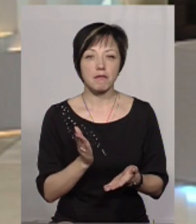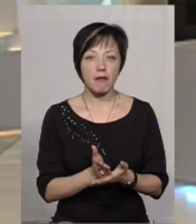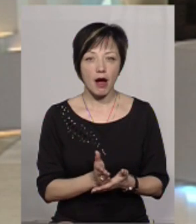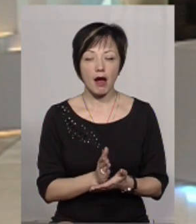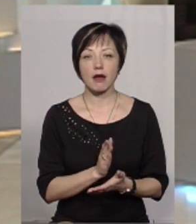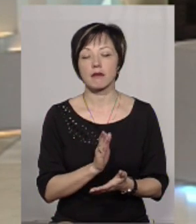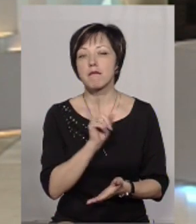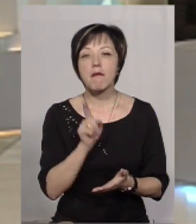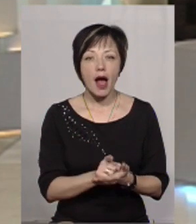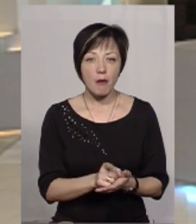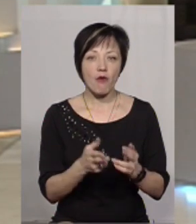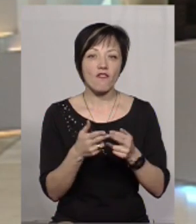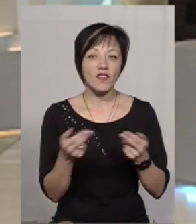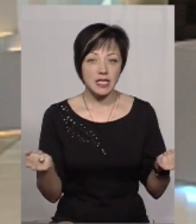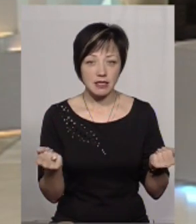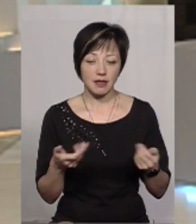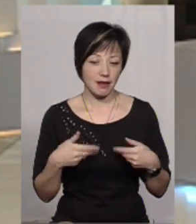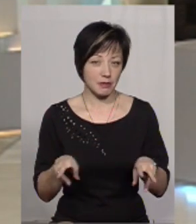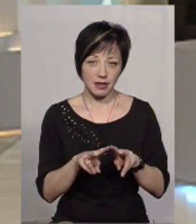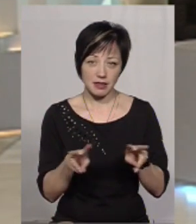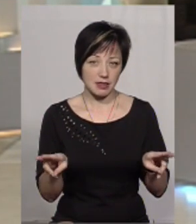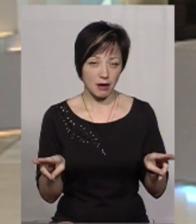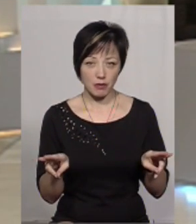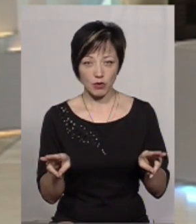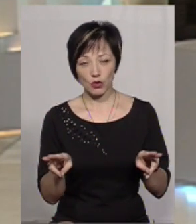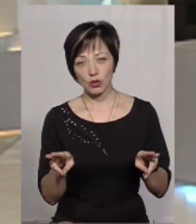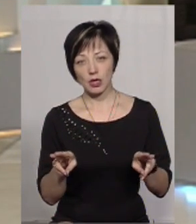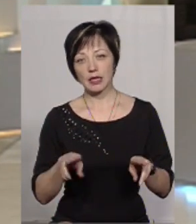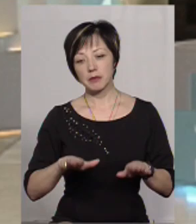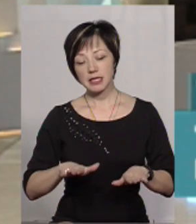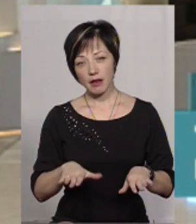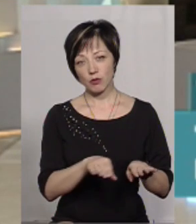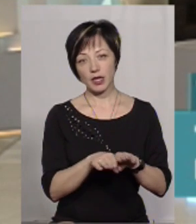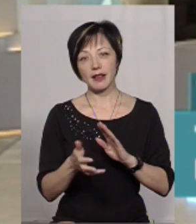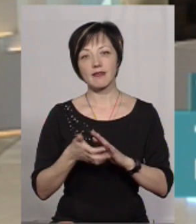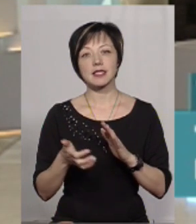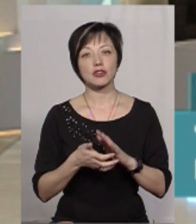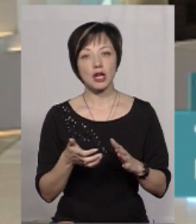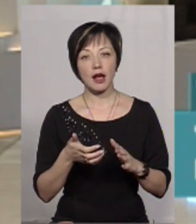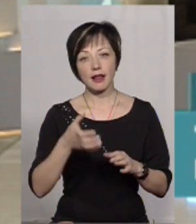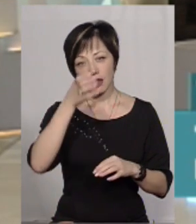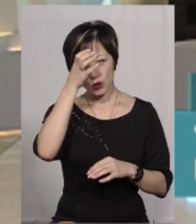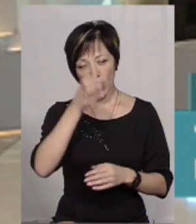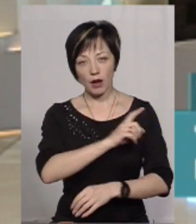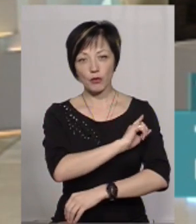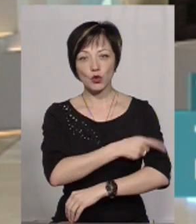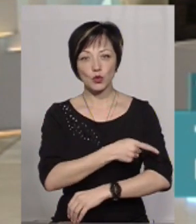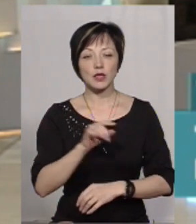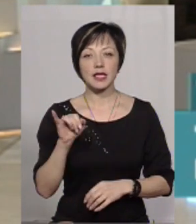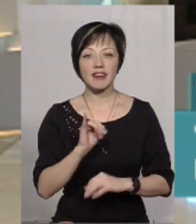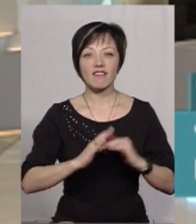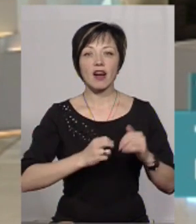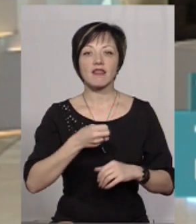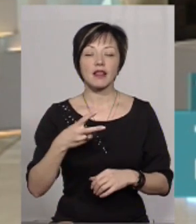також визнати, що насправді нам так само, як і тут йшлося, що на місцевому рівні не вистачає інтелектуальної потуги і